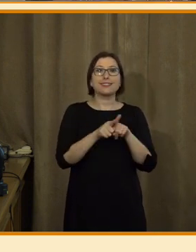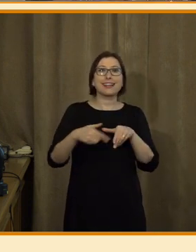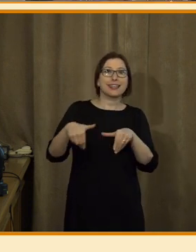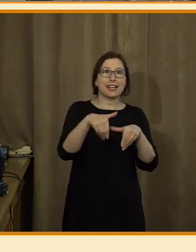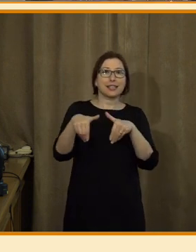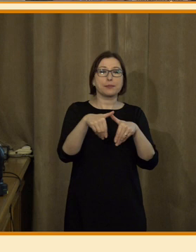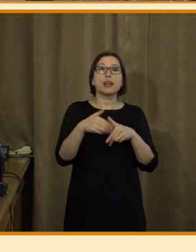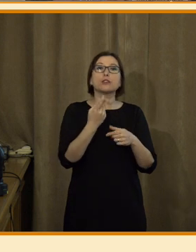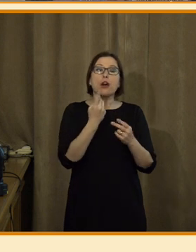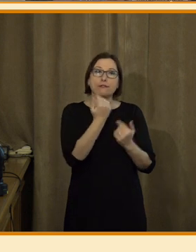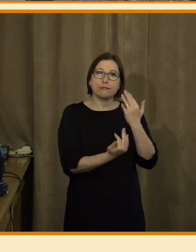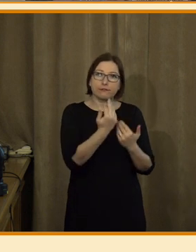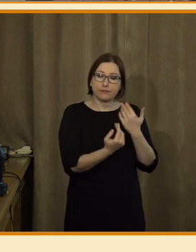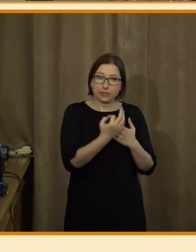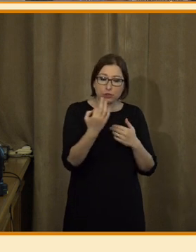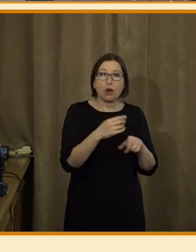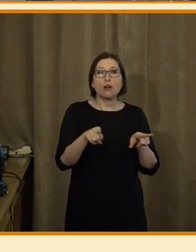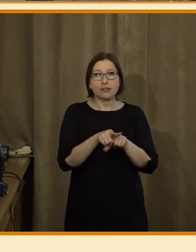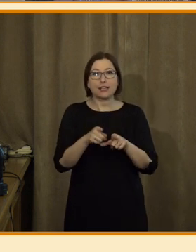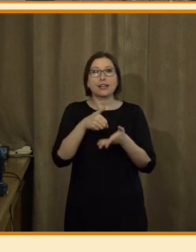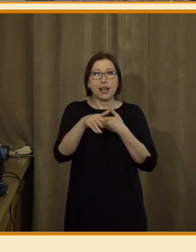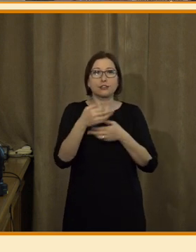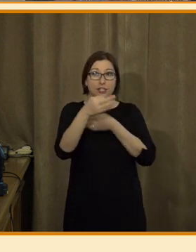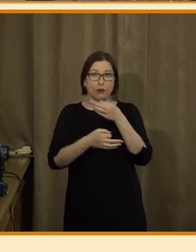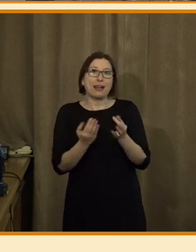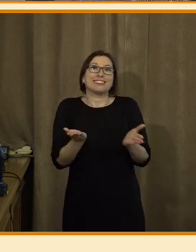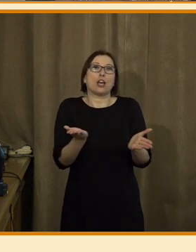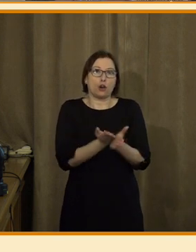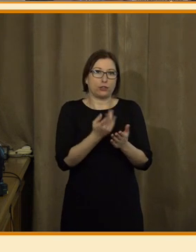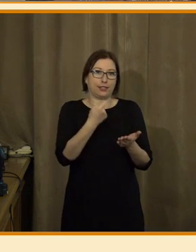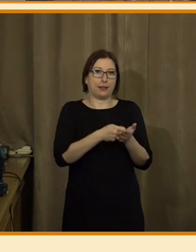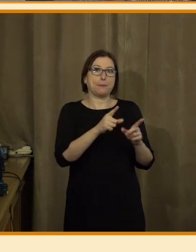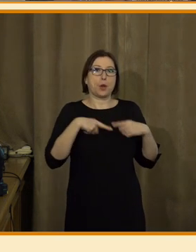a počítáme s tím, že to budeme aplikovat i na další data. Prosím, další slajd.